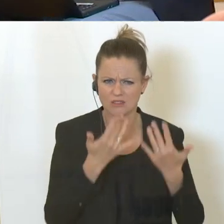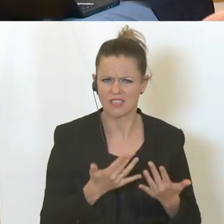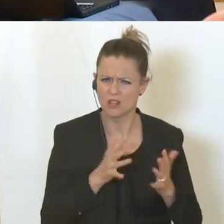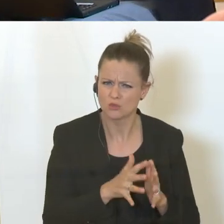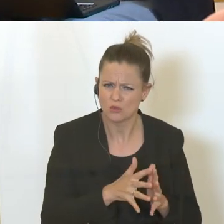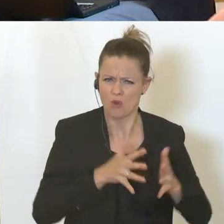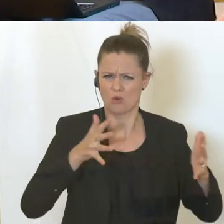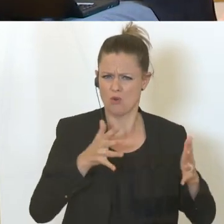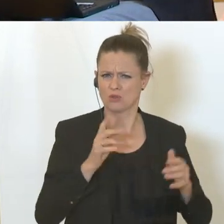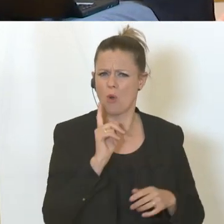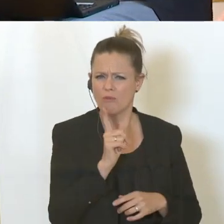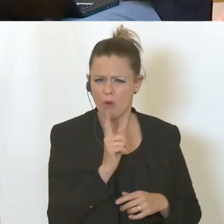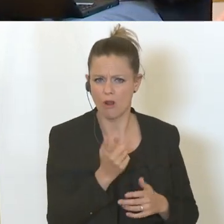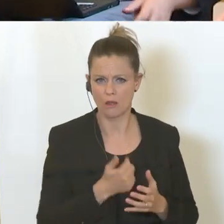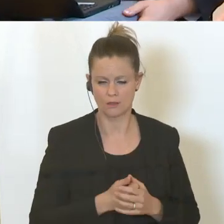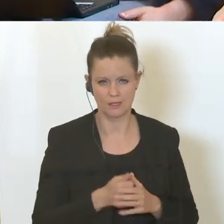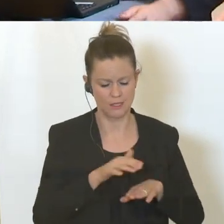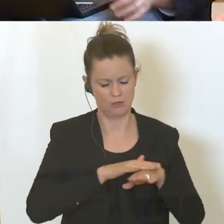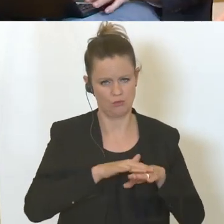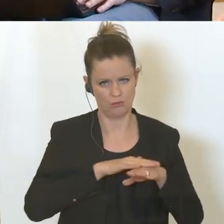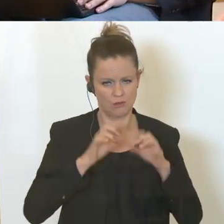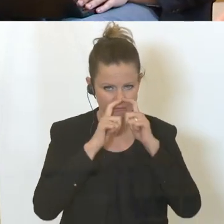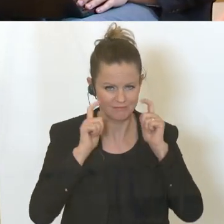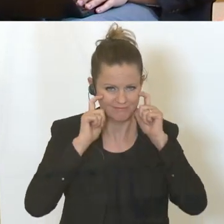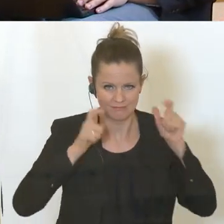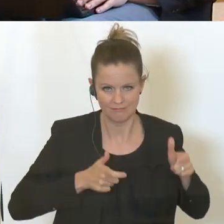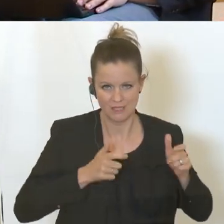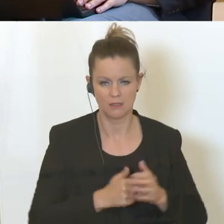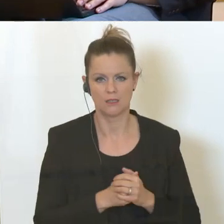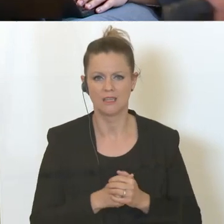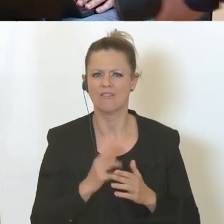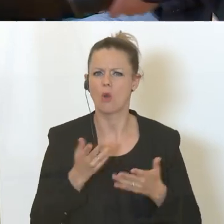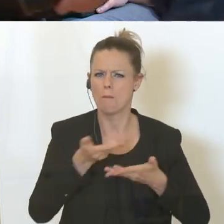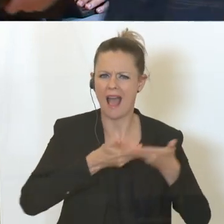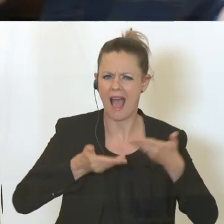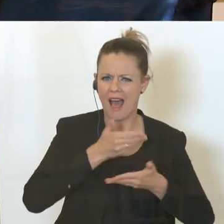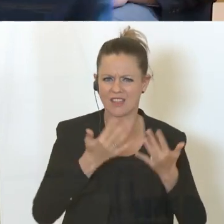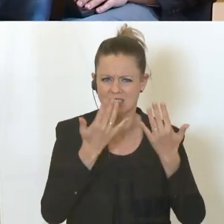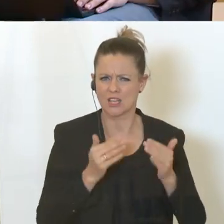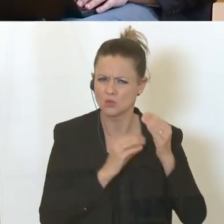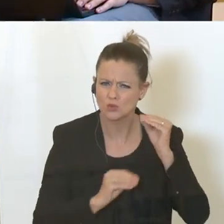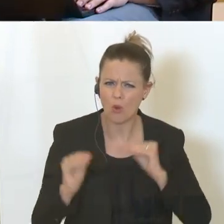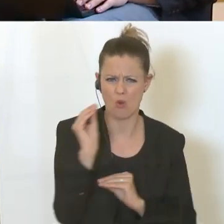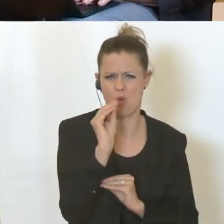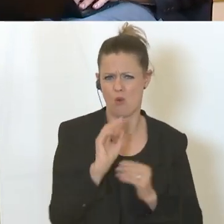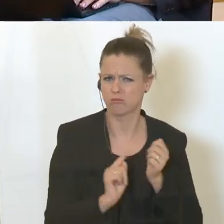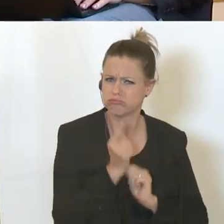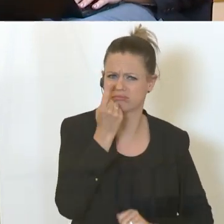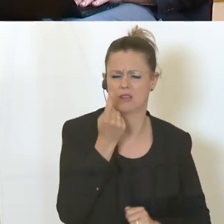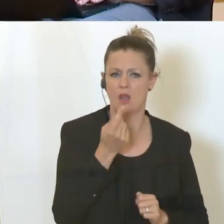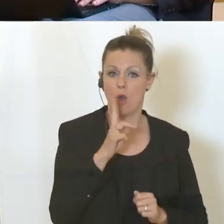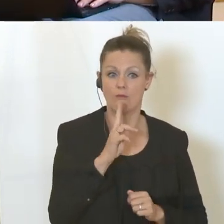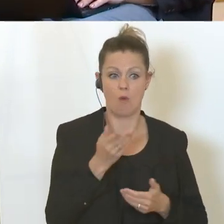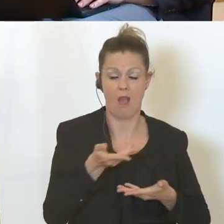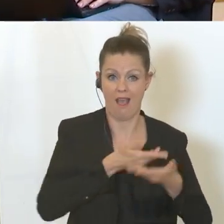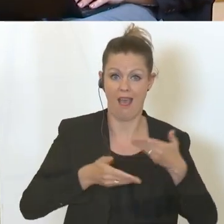Handel relativ